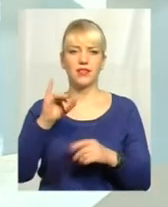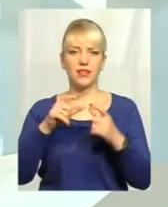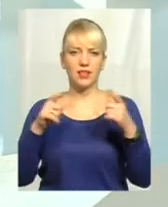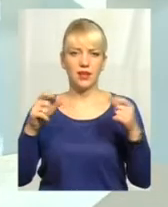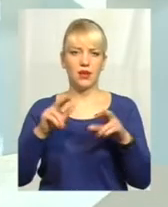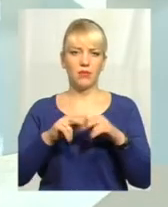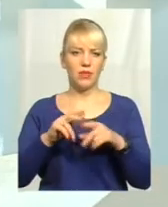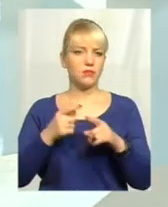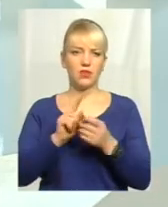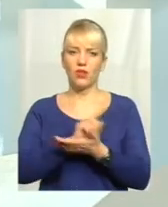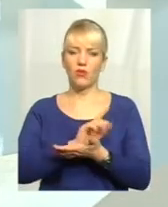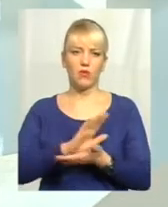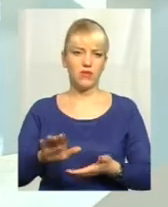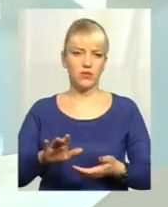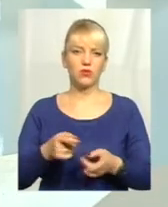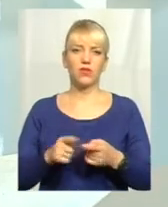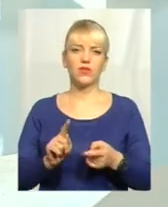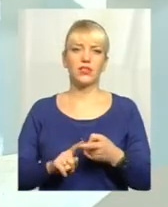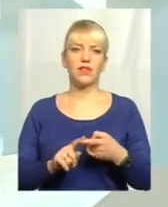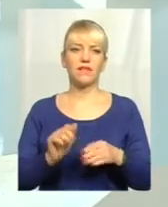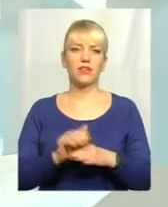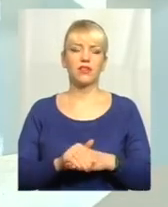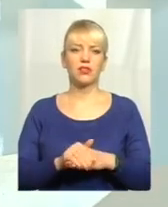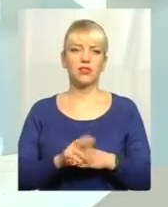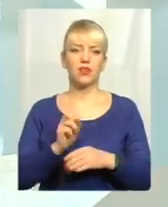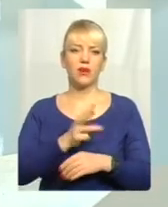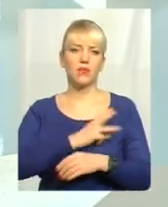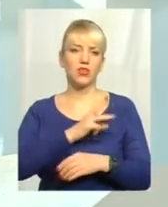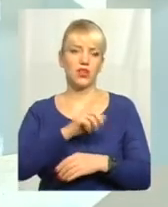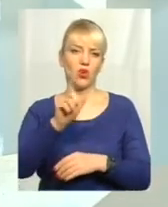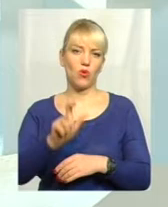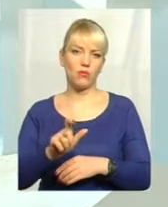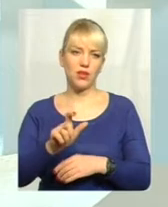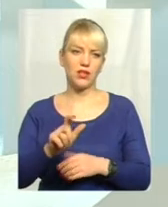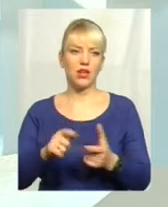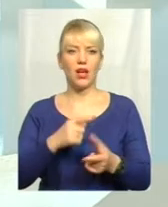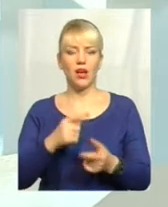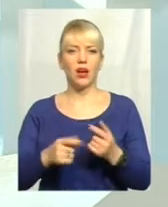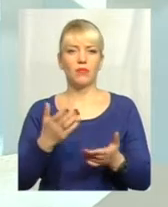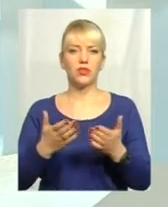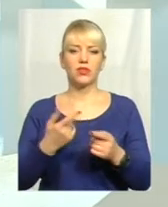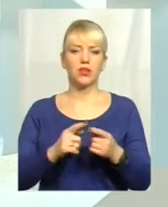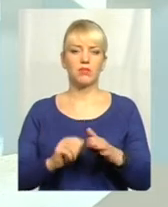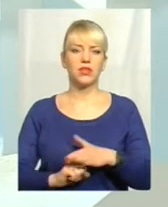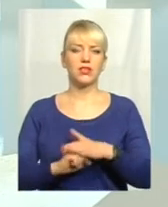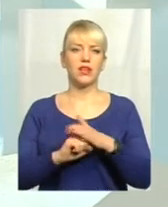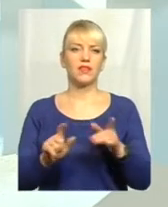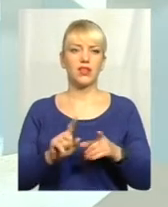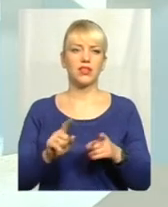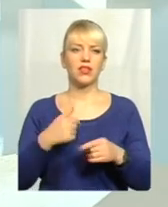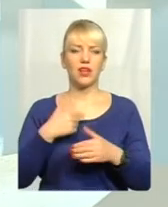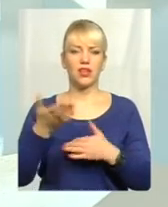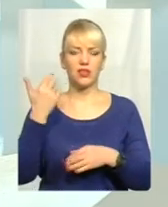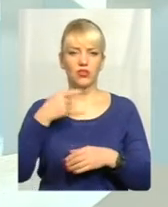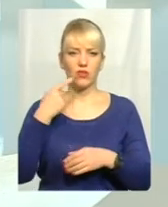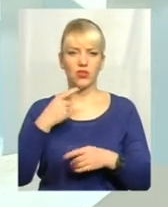Фактично, це, скажімо так, на бажання громадян, або в разі тих підстав, які вже я вище зазначила,